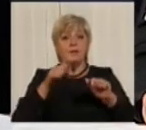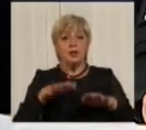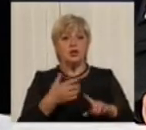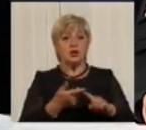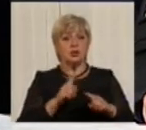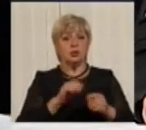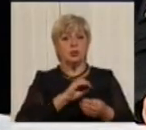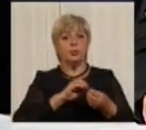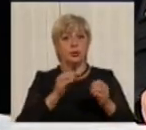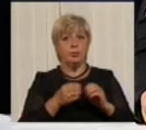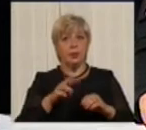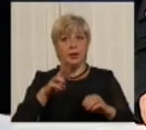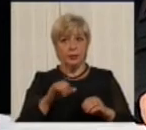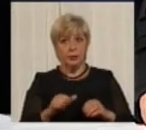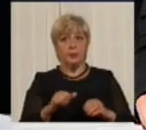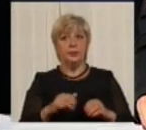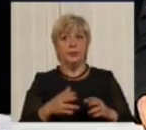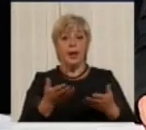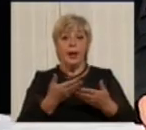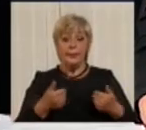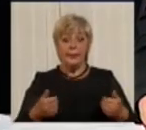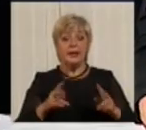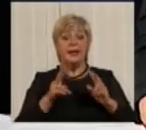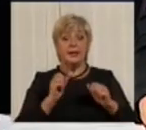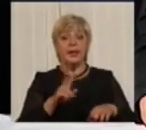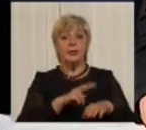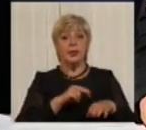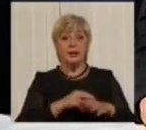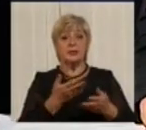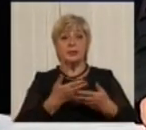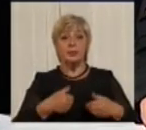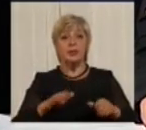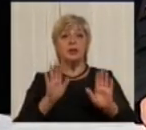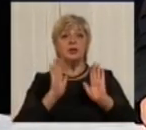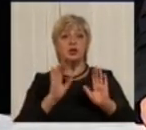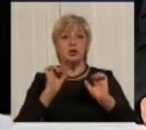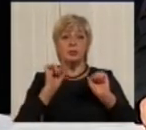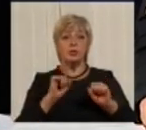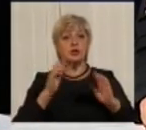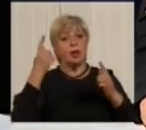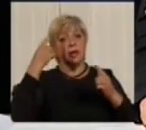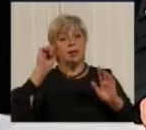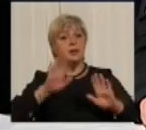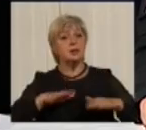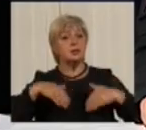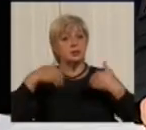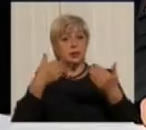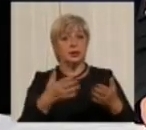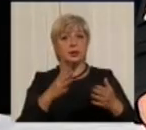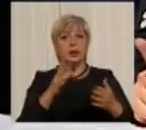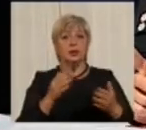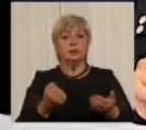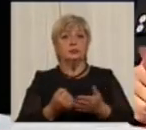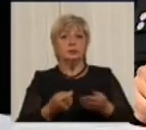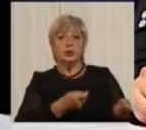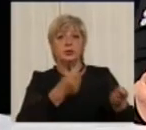місцевої влади, тому що ми, як поліція, ми лише можемо ініціювати це на органи місцевої влади, і це буде